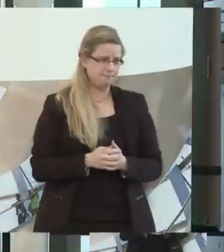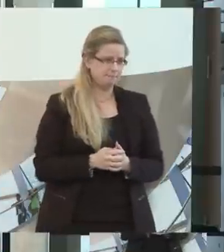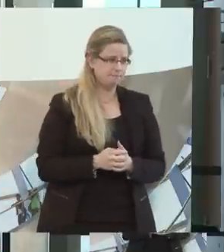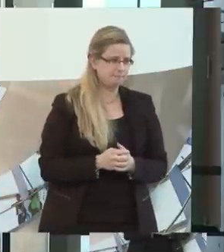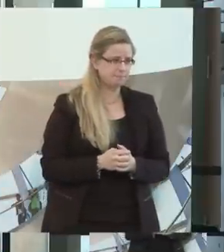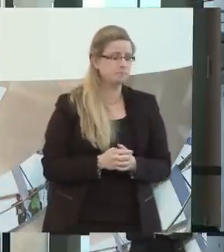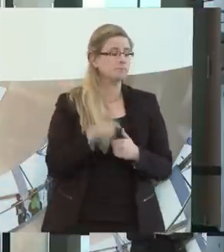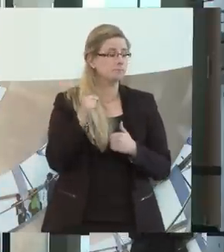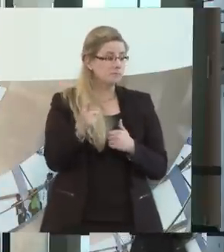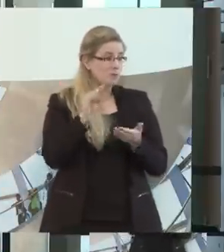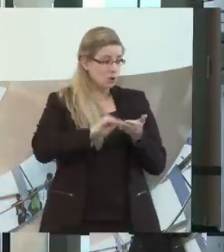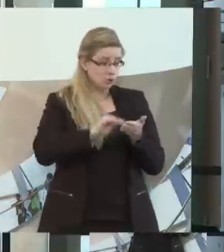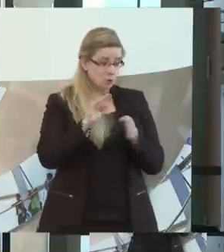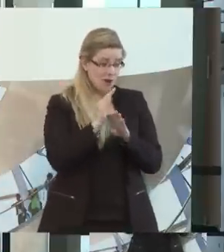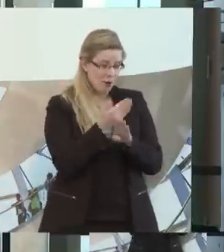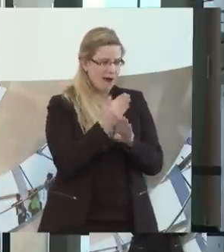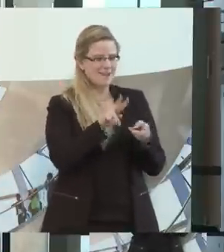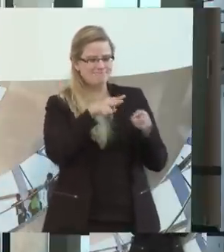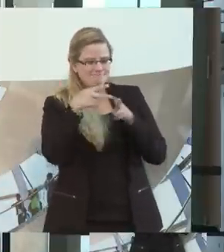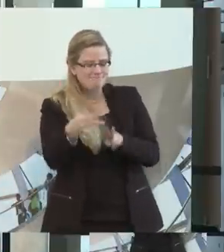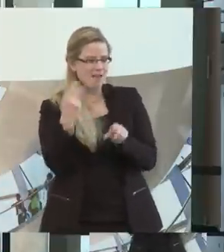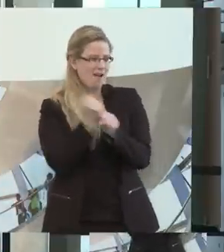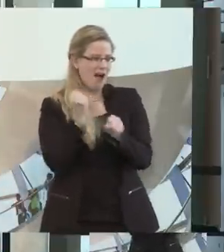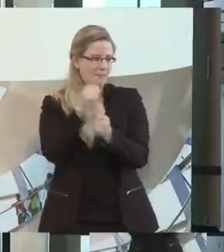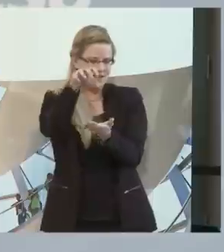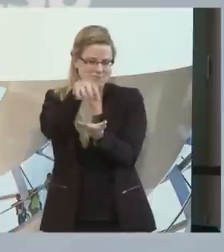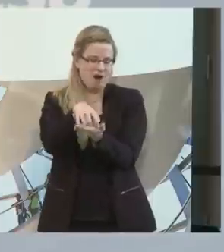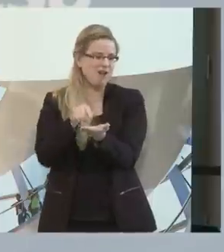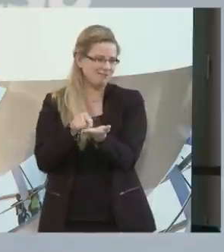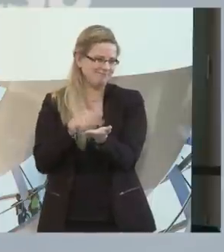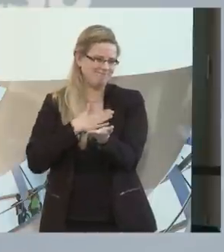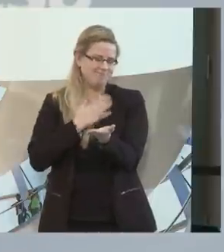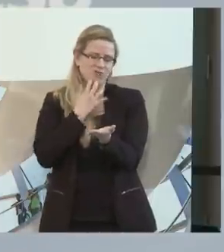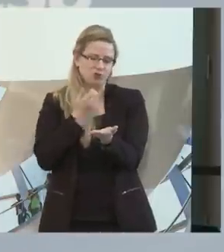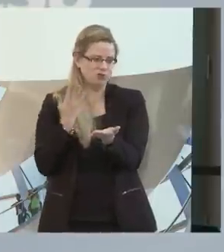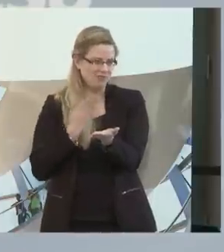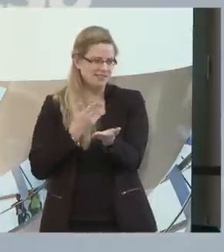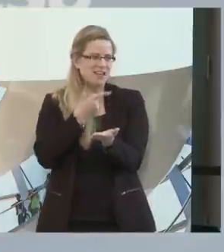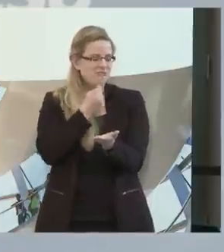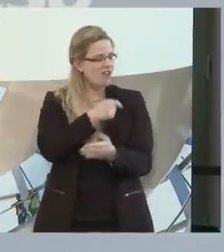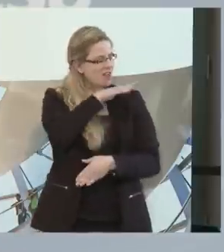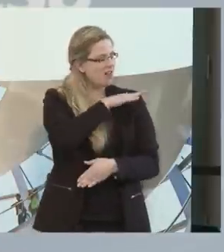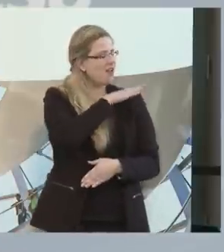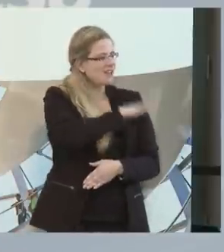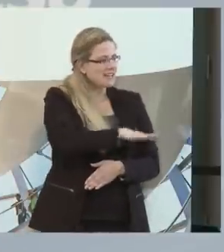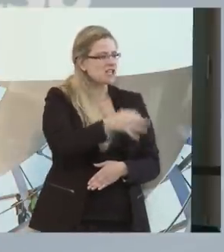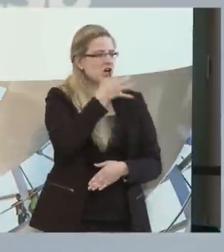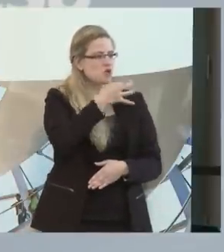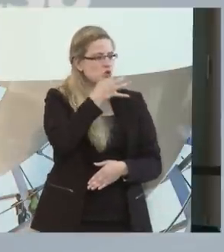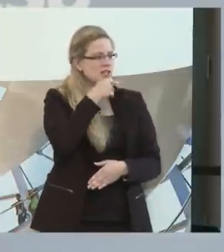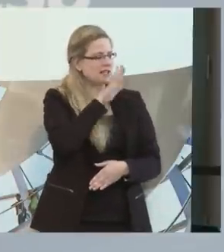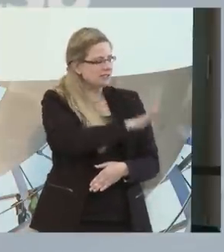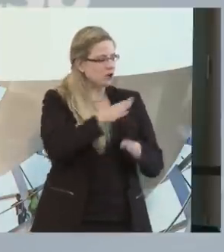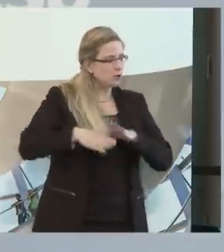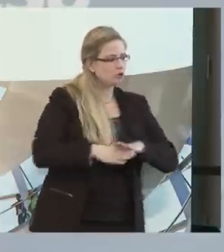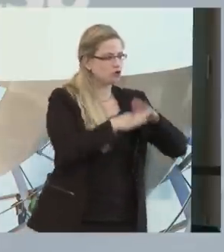Nach der Schule kommt der Arbeitsmarkt. Ich wünsche mir natürlich, dass die Unterstützung für alle Kinder und Jugendlichen aus einer Hand kommt,